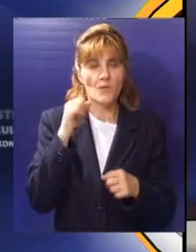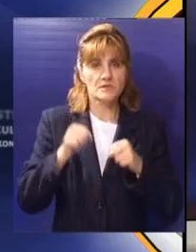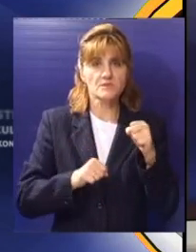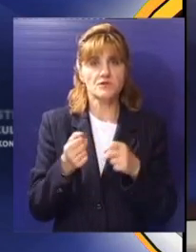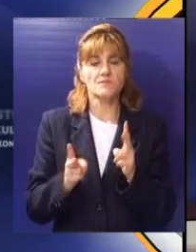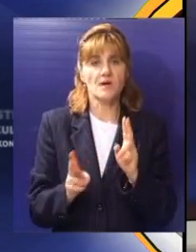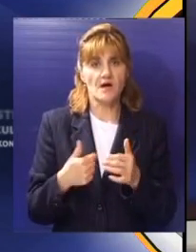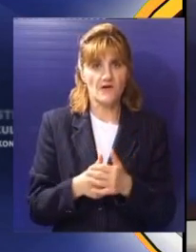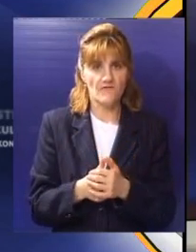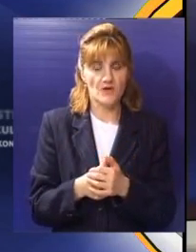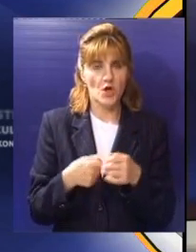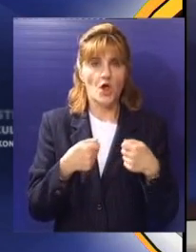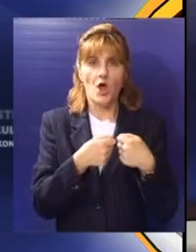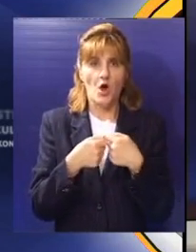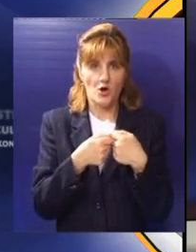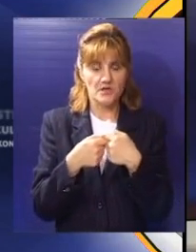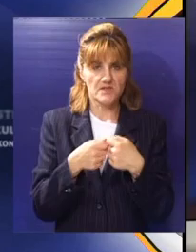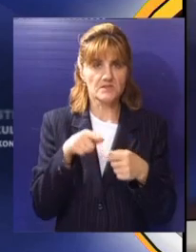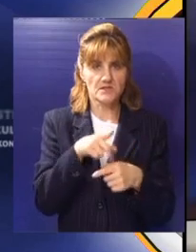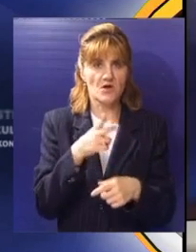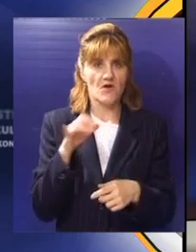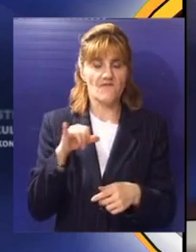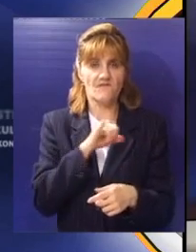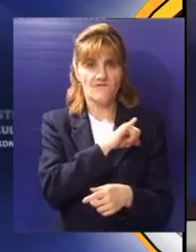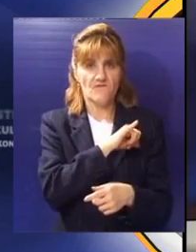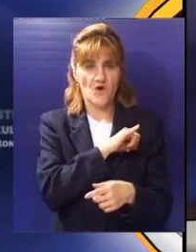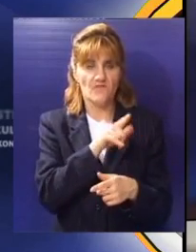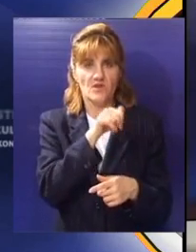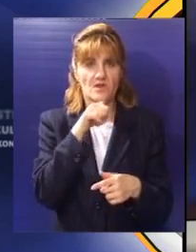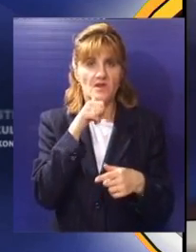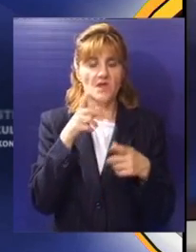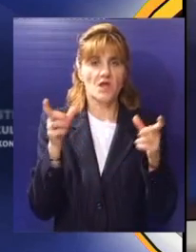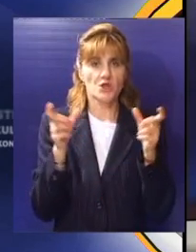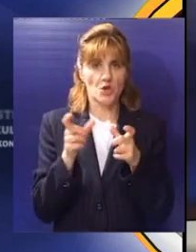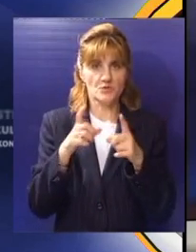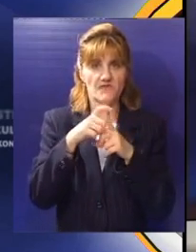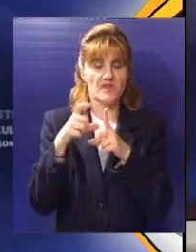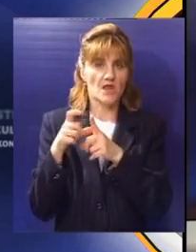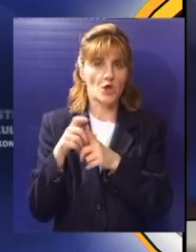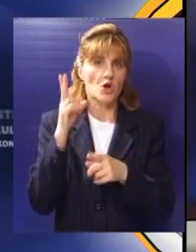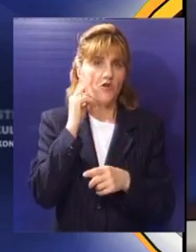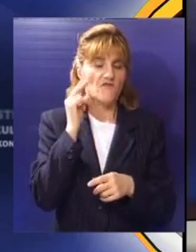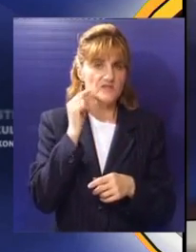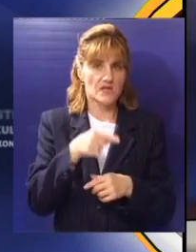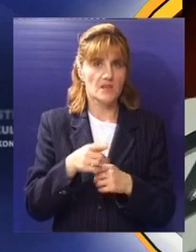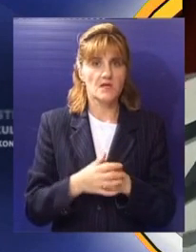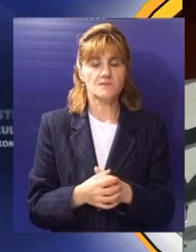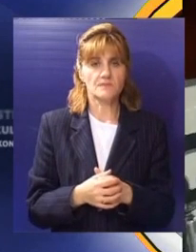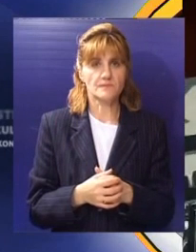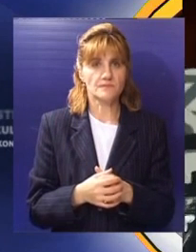vozačke sposobnosti. Organizatori Roadshow Vojvodine su Nacionalna vozačka akademija i Dedeor Novi Sad.